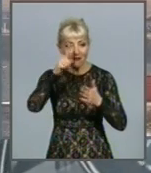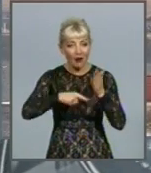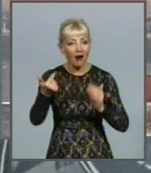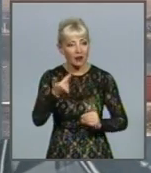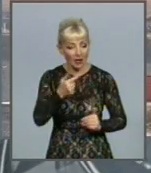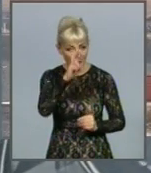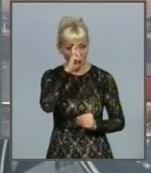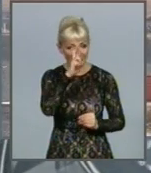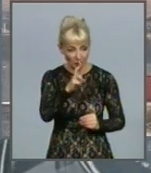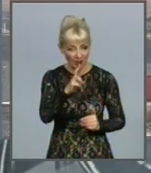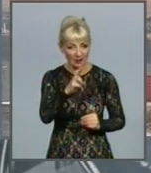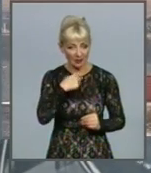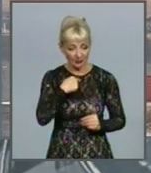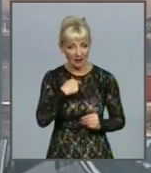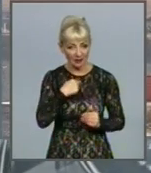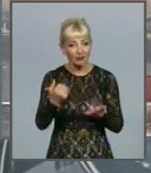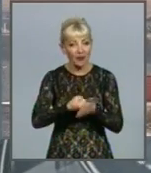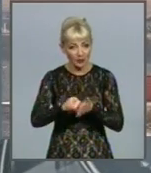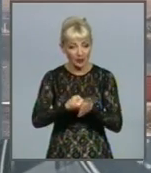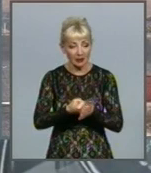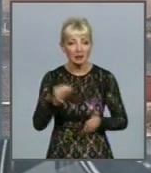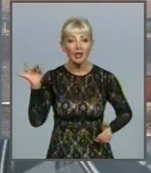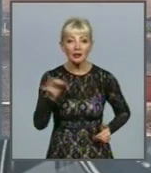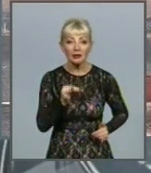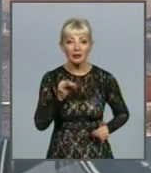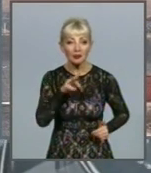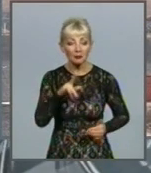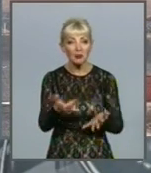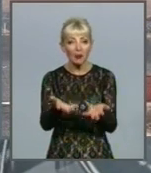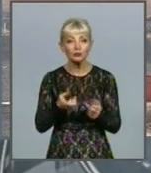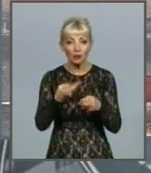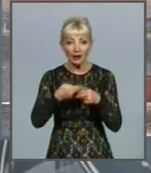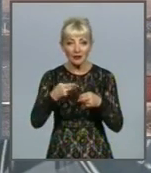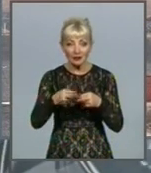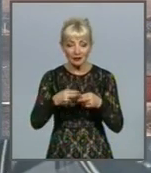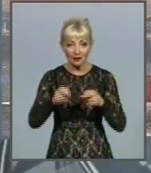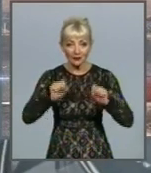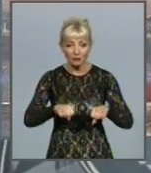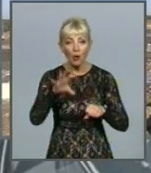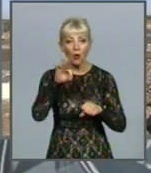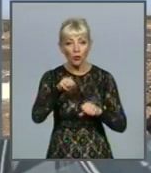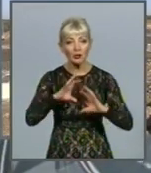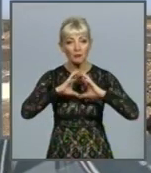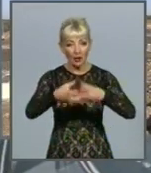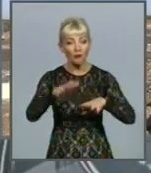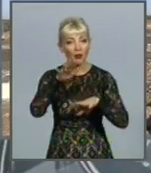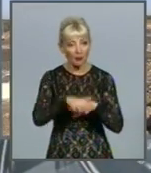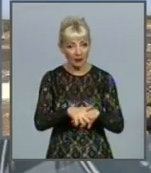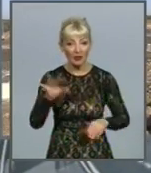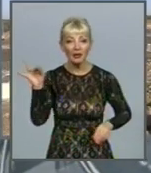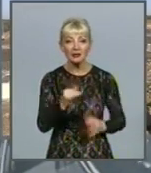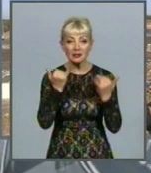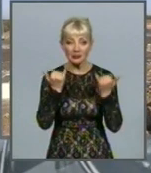державні гарантії. І ми отримали кредитний ресурс від Мірового банку. І сьогодні